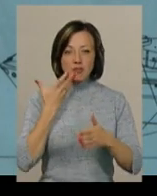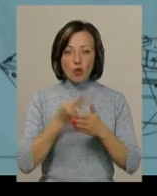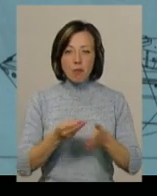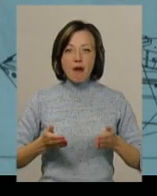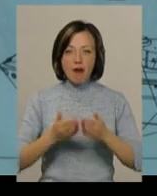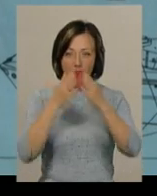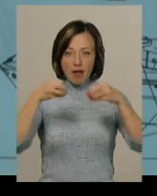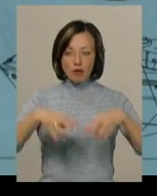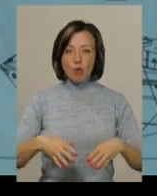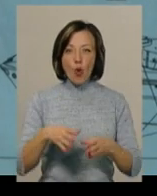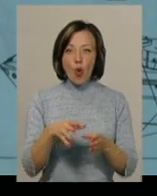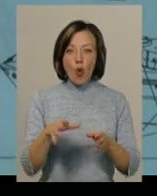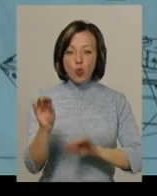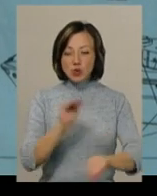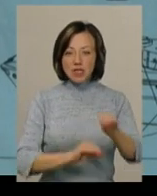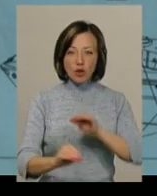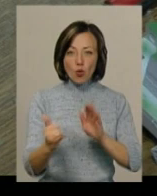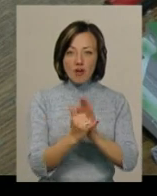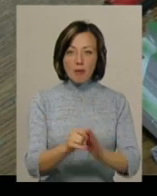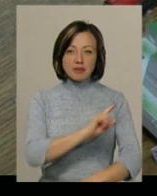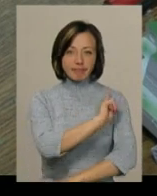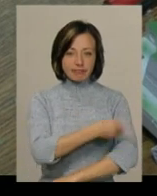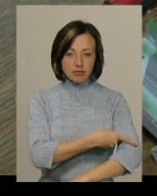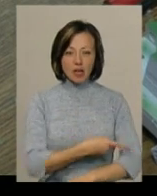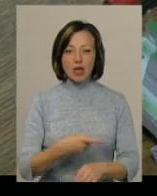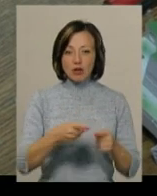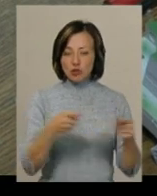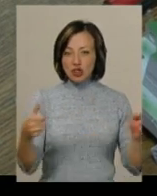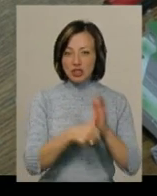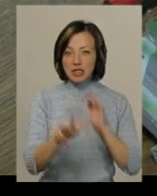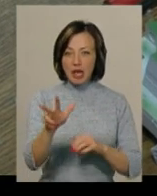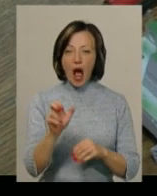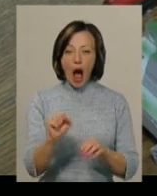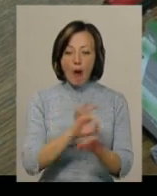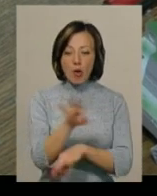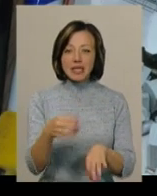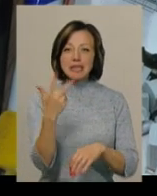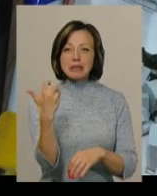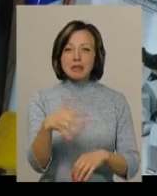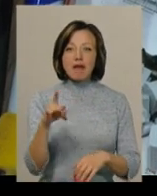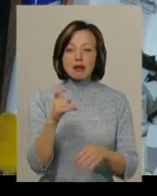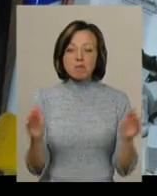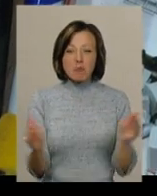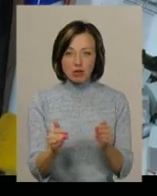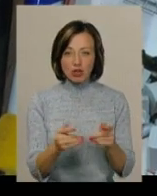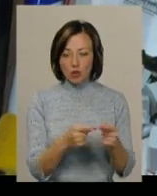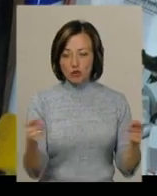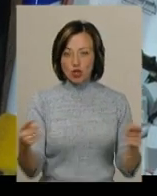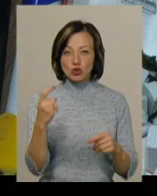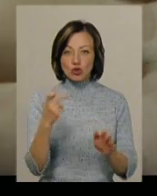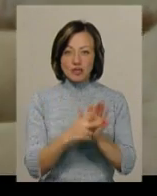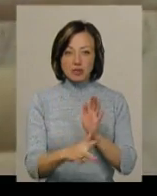установками великої потужності. Його довжина 63 метри, модель вже у 350 разів менша від оригіналу. Її довжина